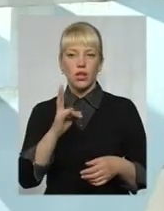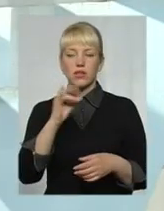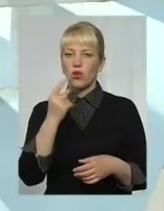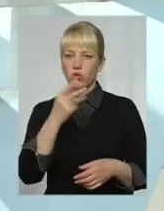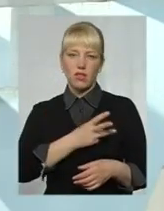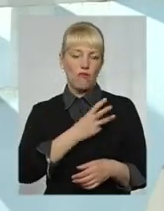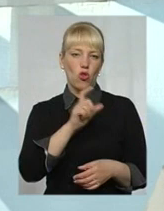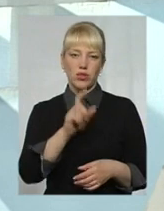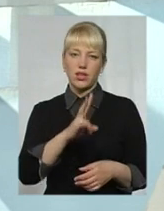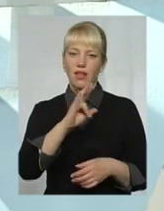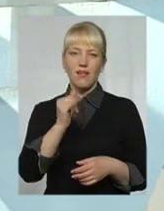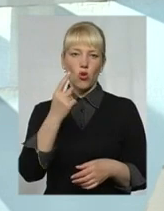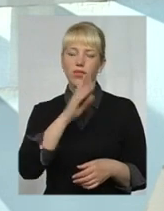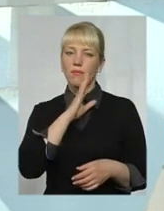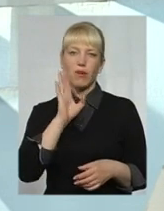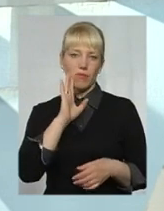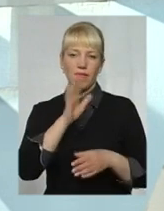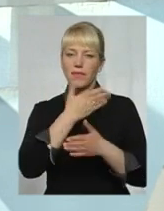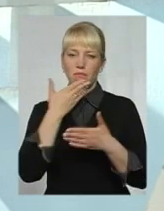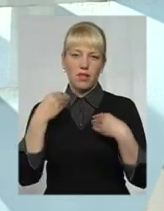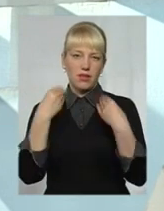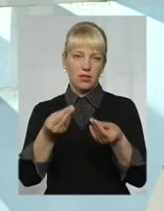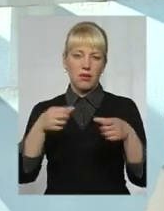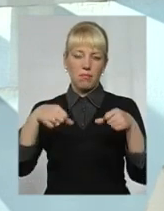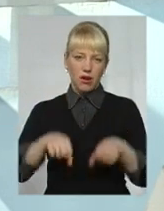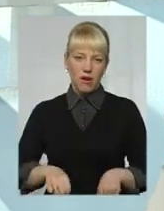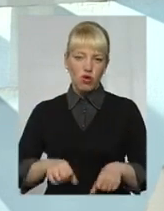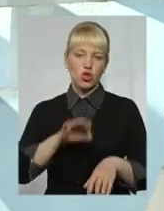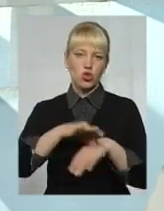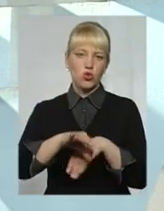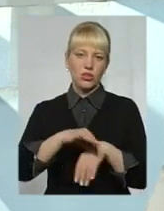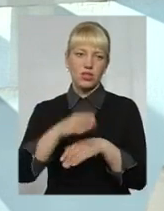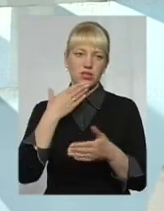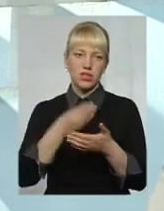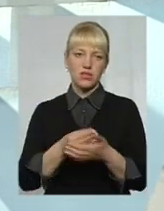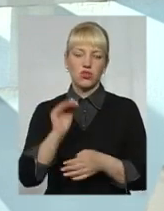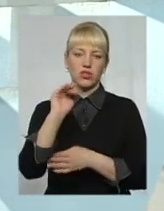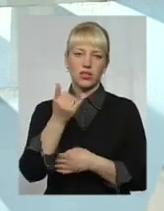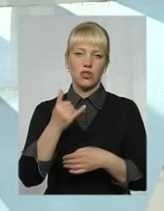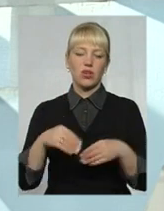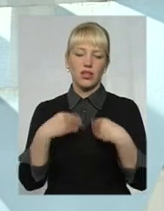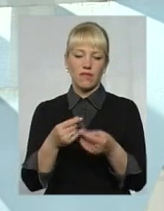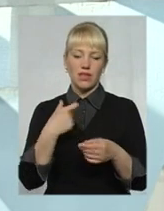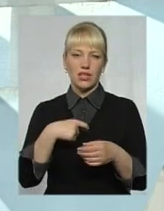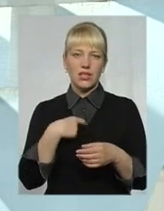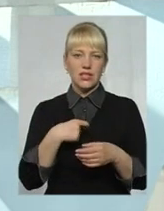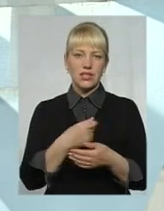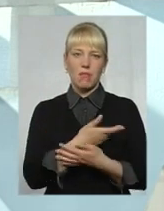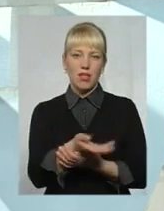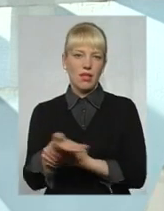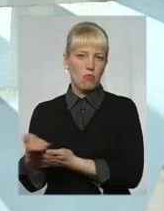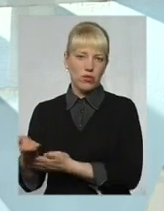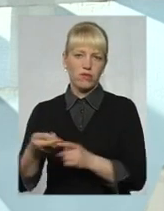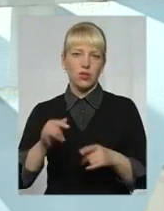волонтеру і жодній мамі не дано права знущатися над своєю дитиною і давати себе на поневірок заради